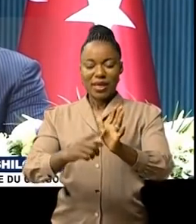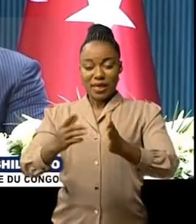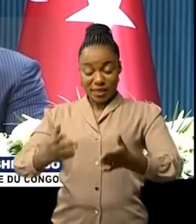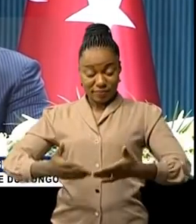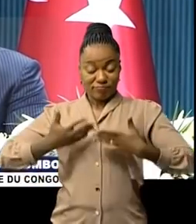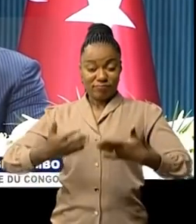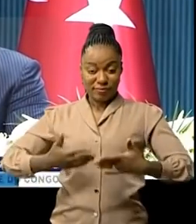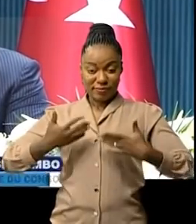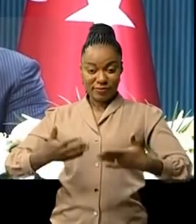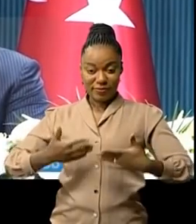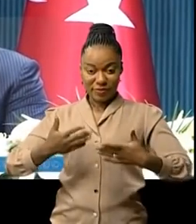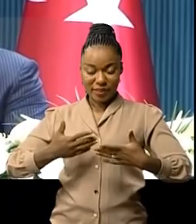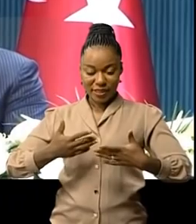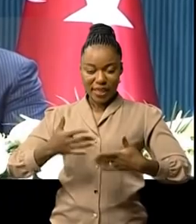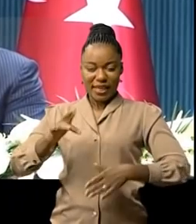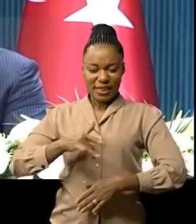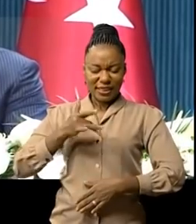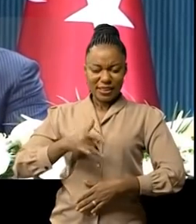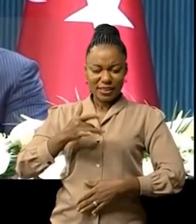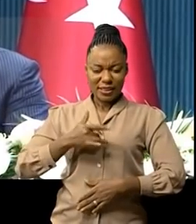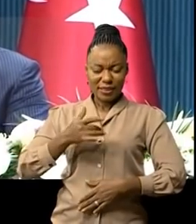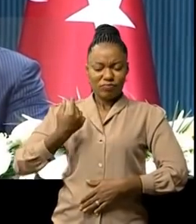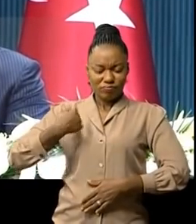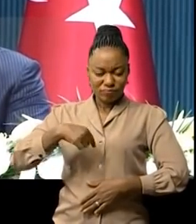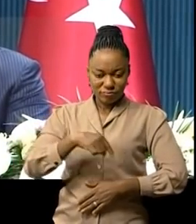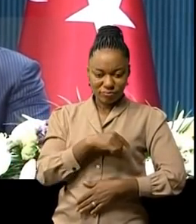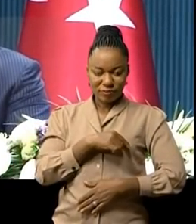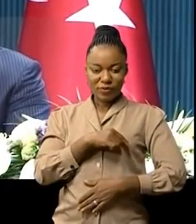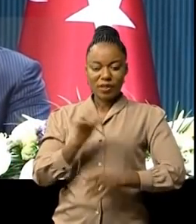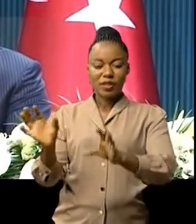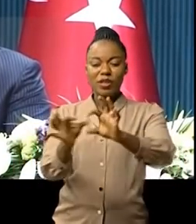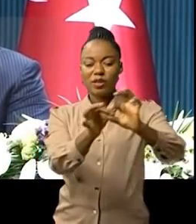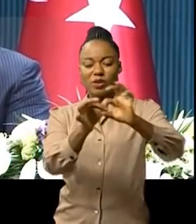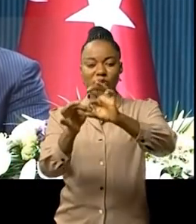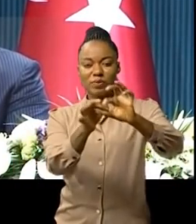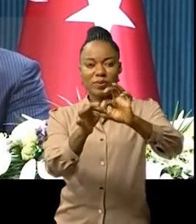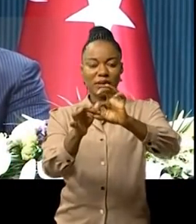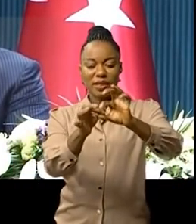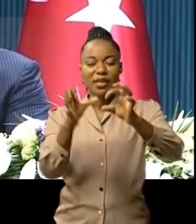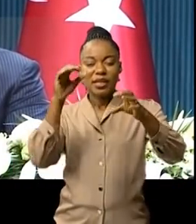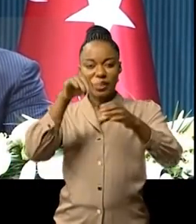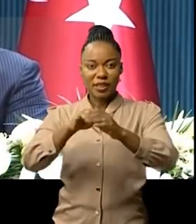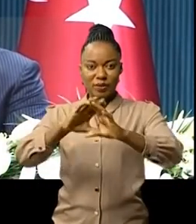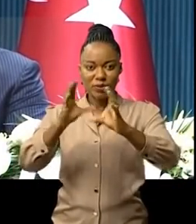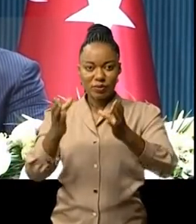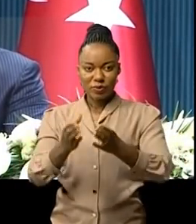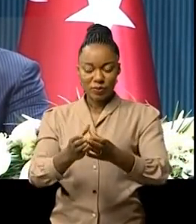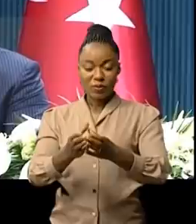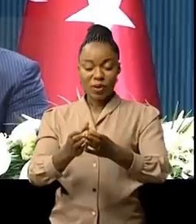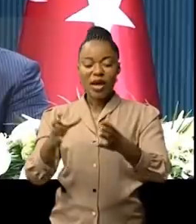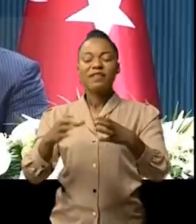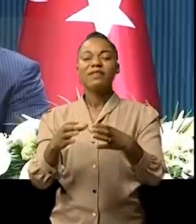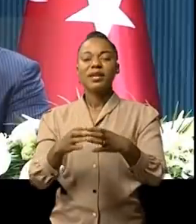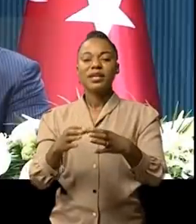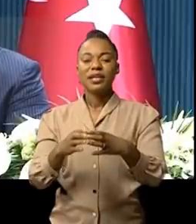le désir ardent que nous avons de coopérer dans tous les domaines avec